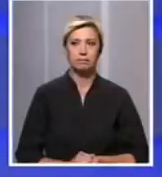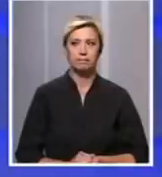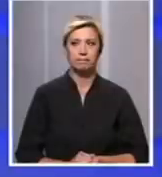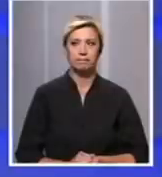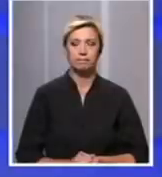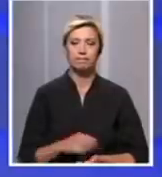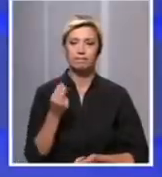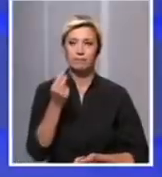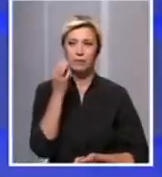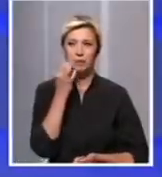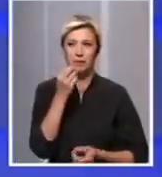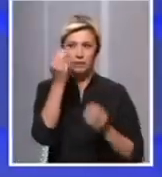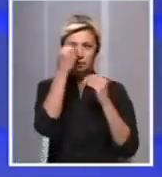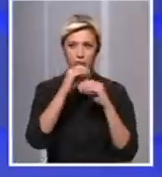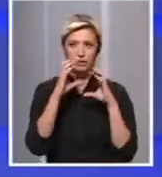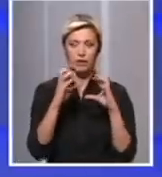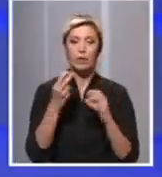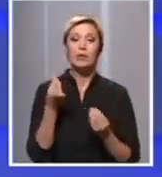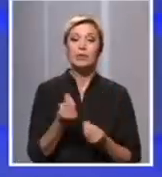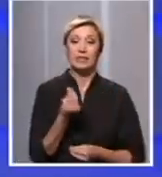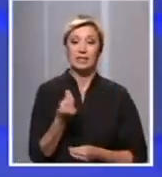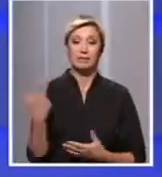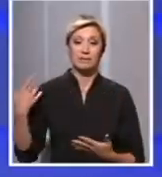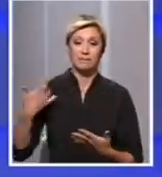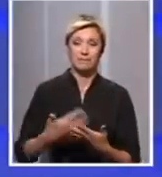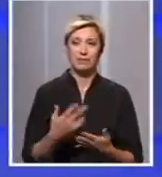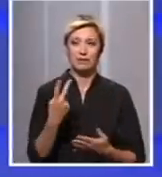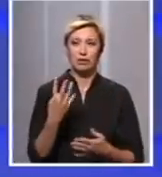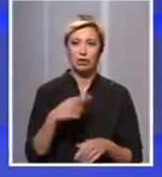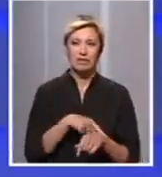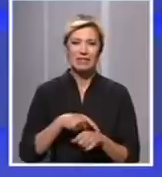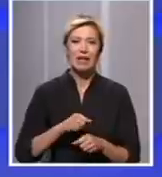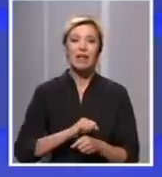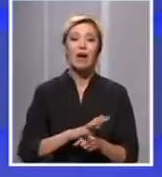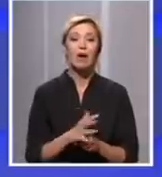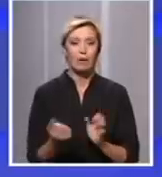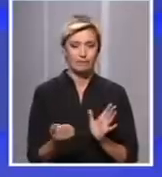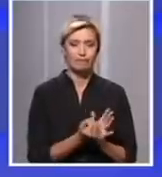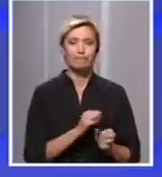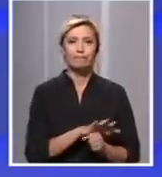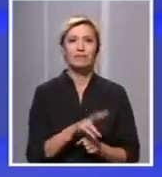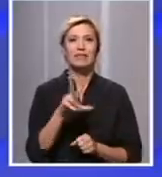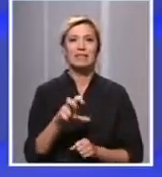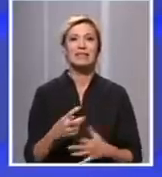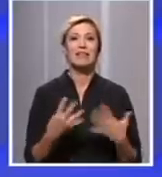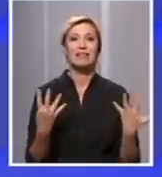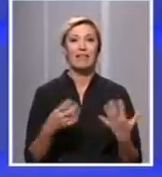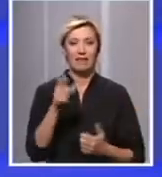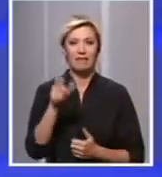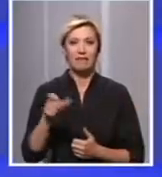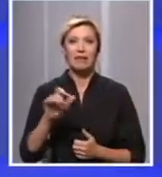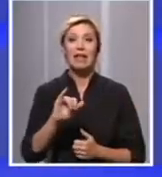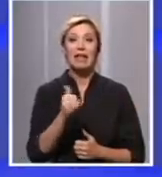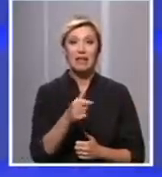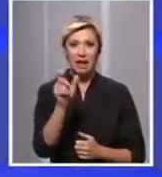Dobar dan poštovani gledalci, u Srbiji je za poslednje 24 časa koronavirus potvrđen kod 309 osoba. 11